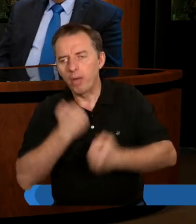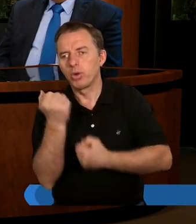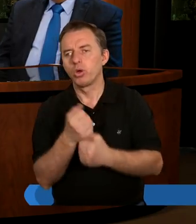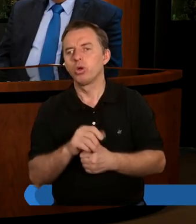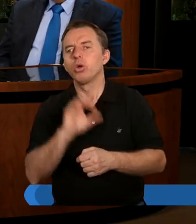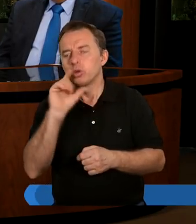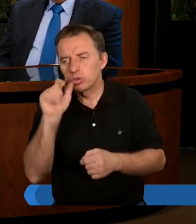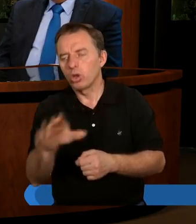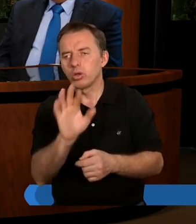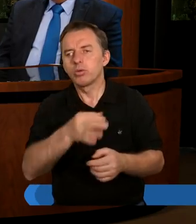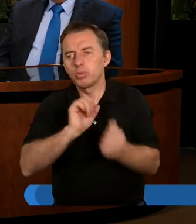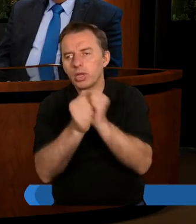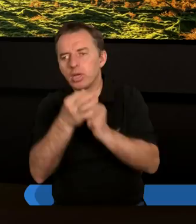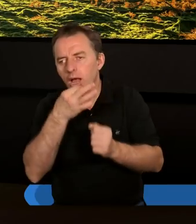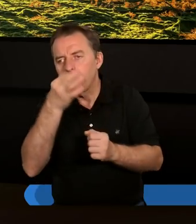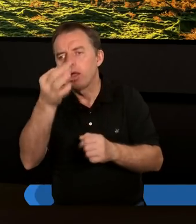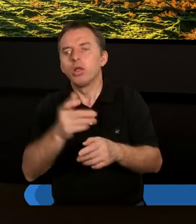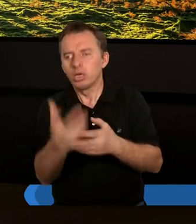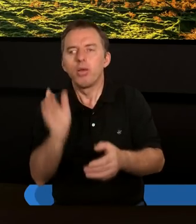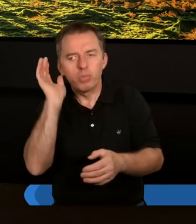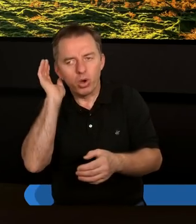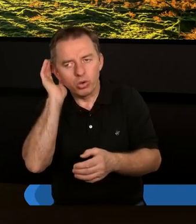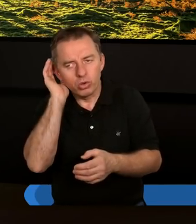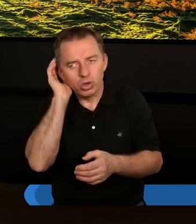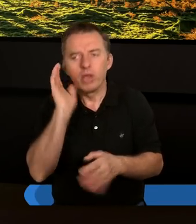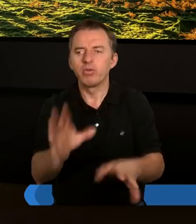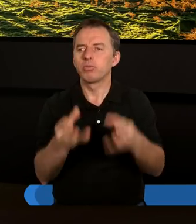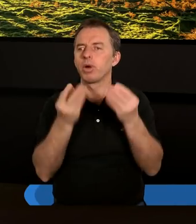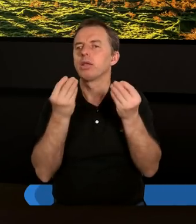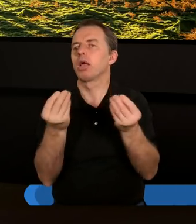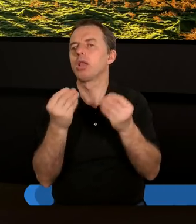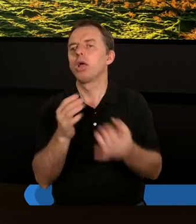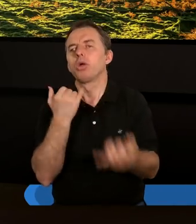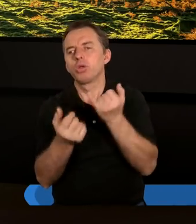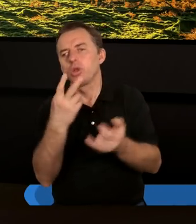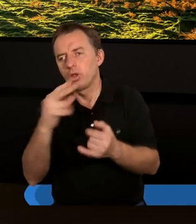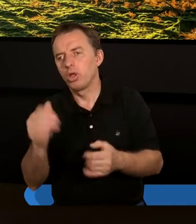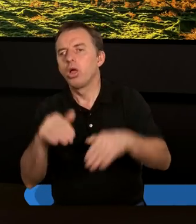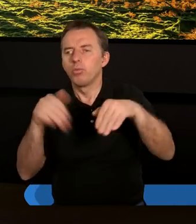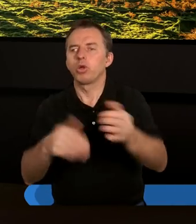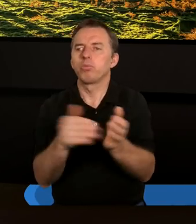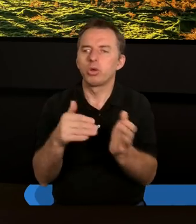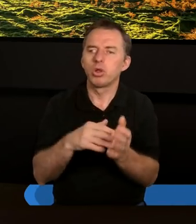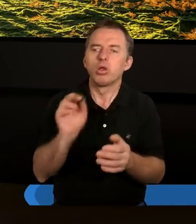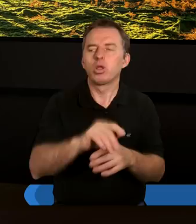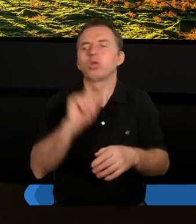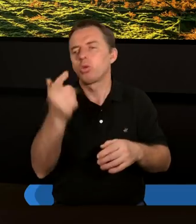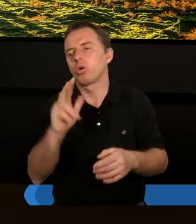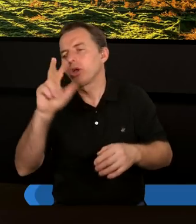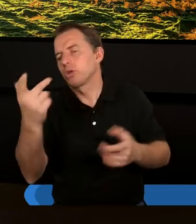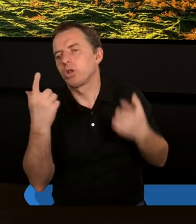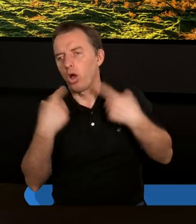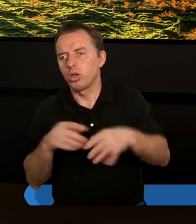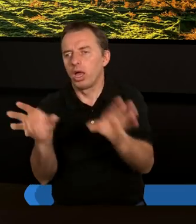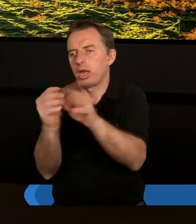coś zmieniło się na lepsze. Jeżeli ktoś ciebie posłucha, to wspaniale. Jeżeli nie, może potrzebujesz, aby jeszcze druga